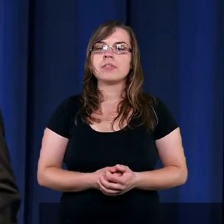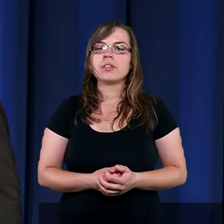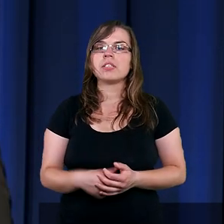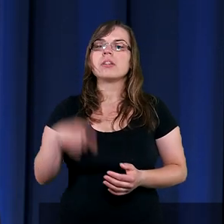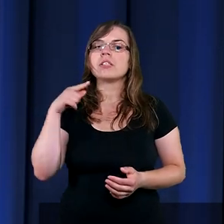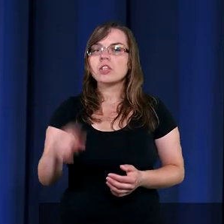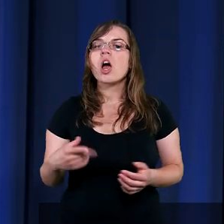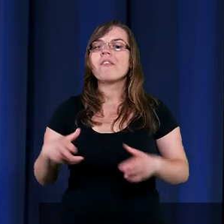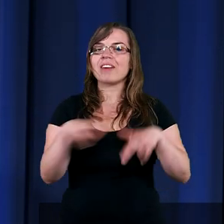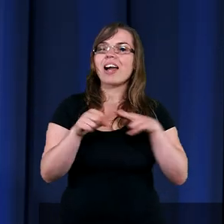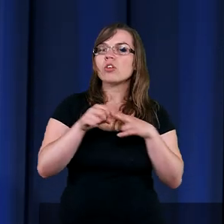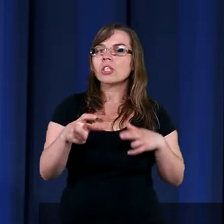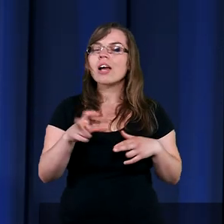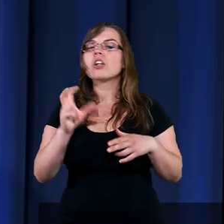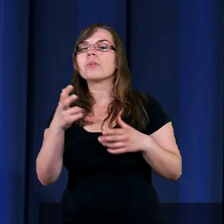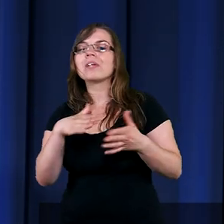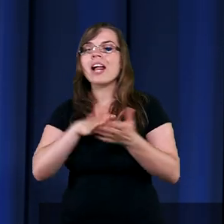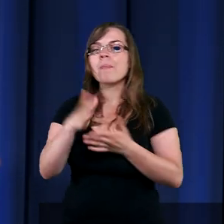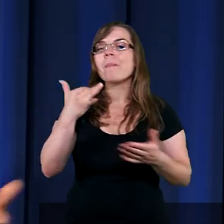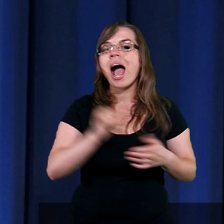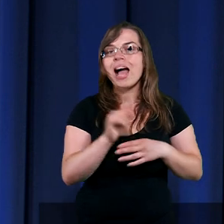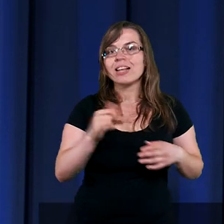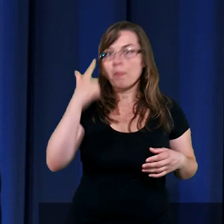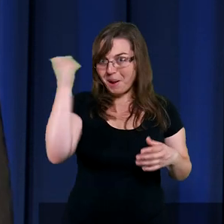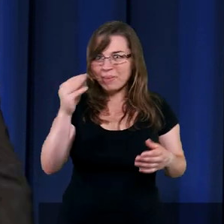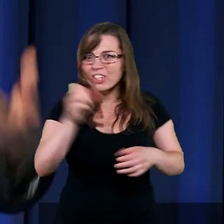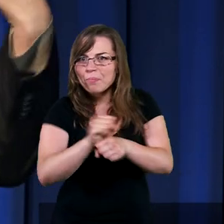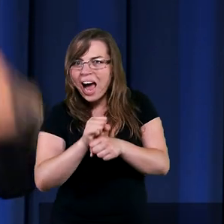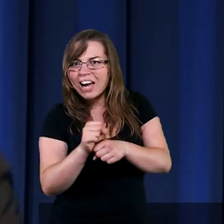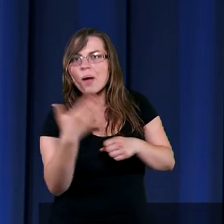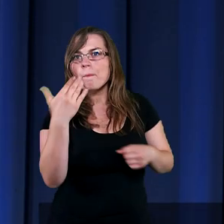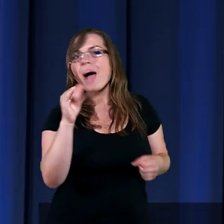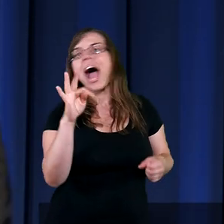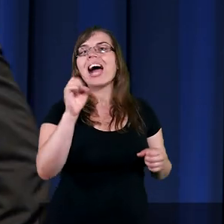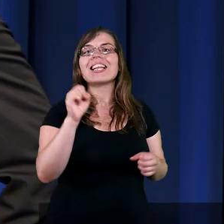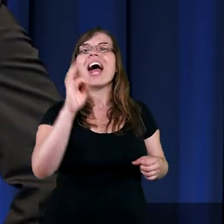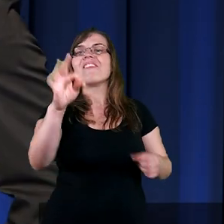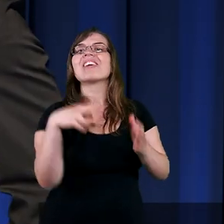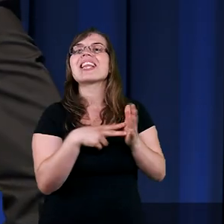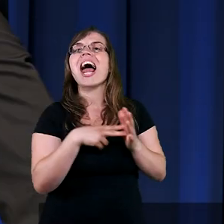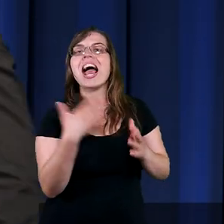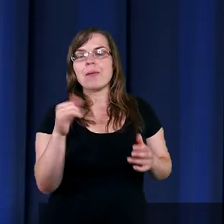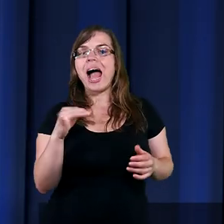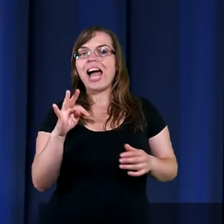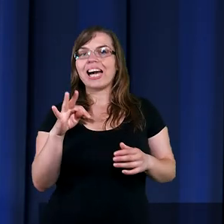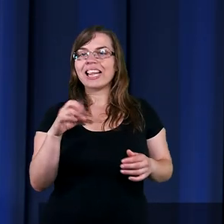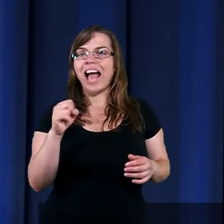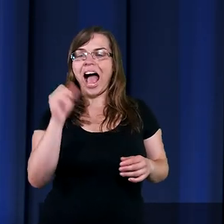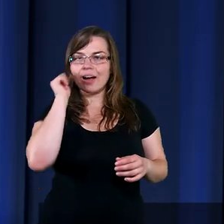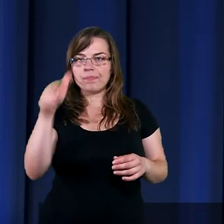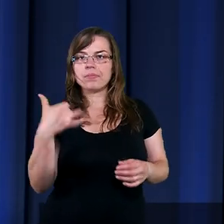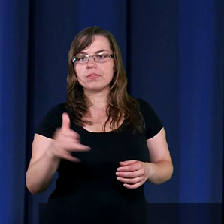wracając do tego, z czym zaczęliśmy, do Marty. Pamiętacie jeszcze Marty? Pamiętacie Marty i jej widelec? Wiecie, w